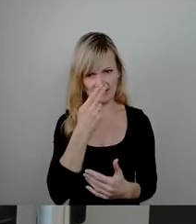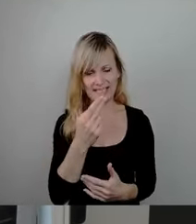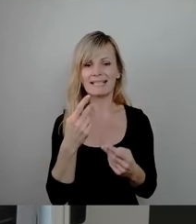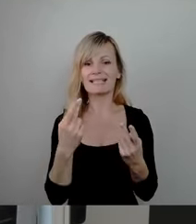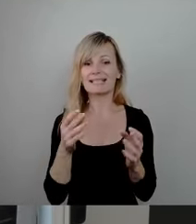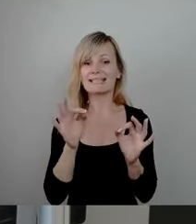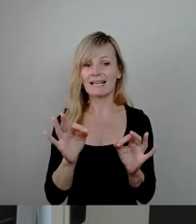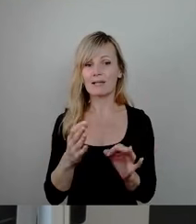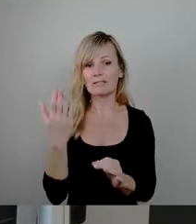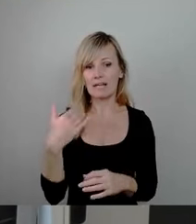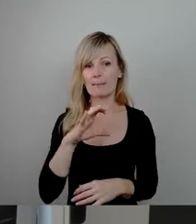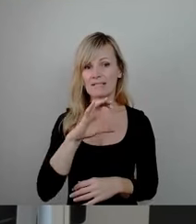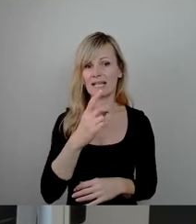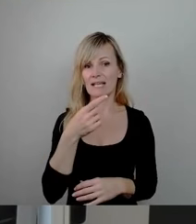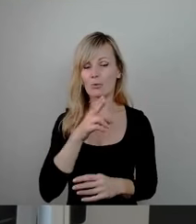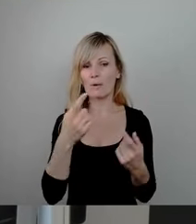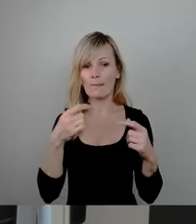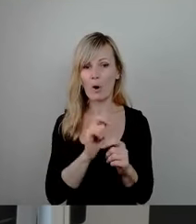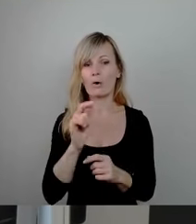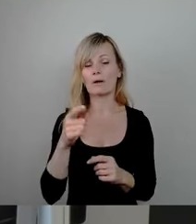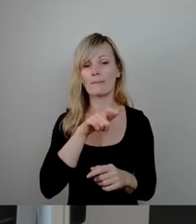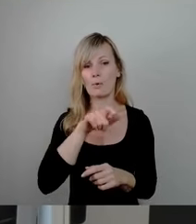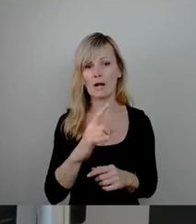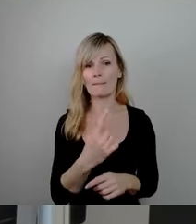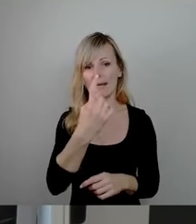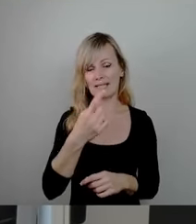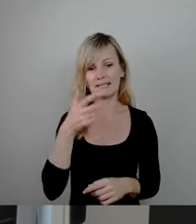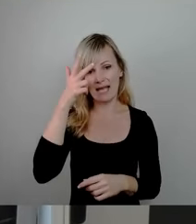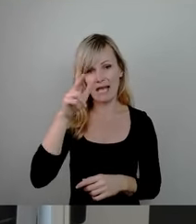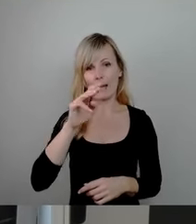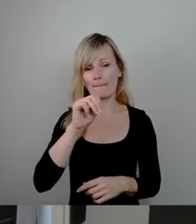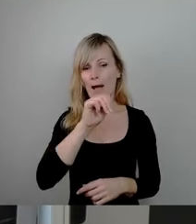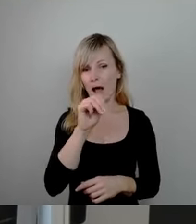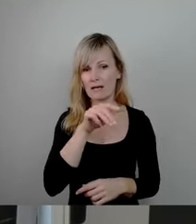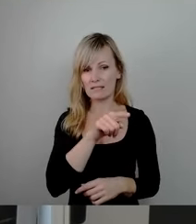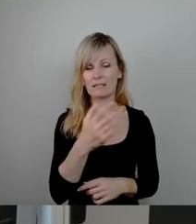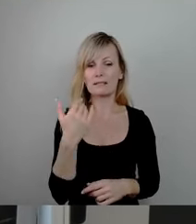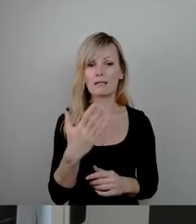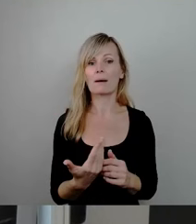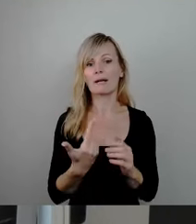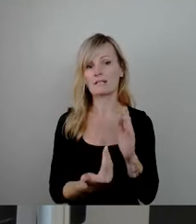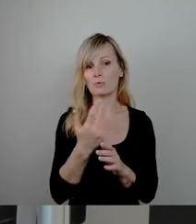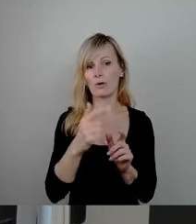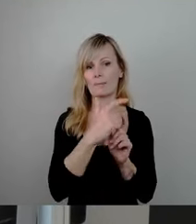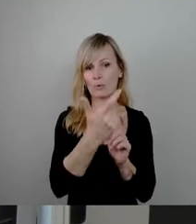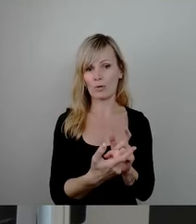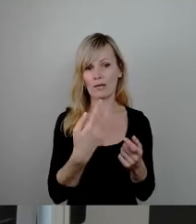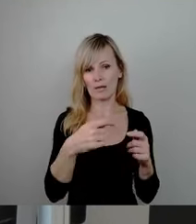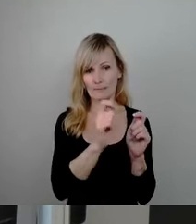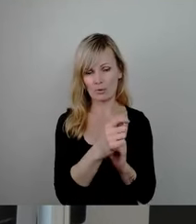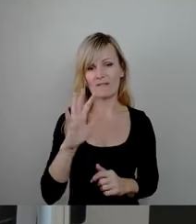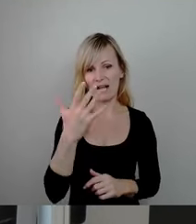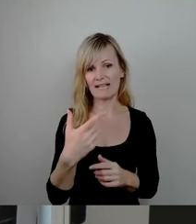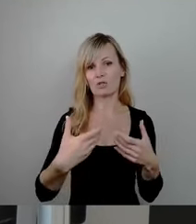einen CDU-Baubürgermeister hatten, Herr Marx, wurde quasi eine neue Brücke gebaut, die Waldschlössenbrücke, da ist sehr viel Geld reingeflossen. Es ist